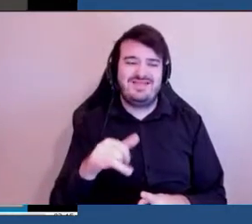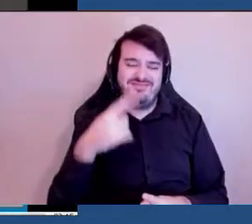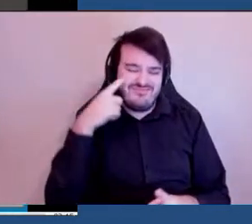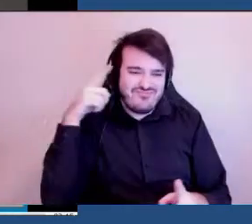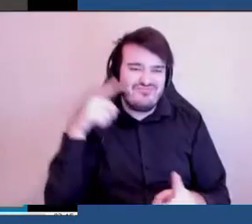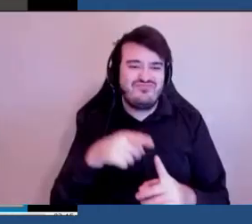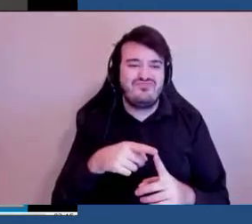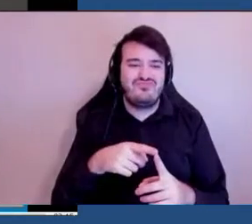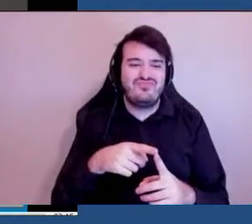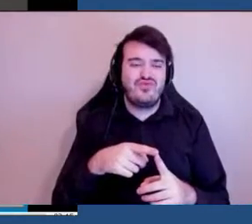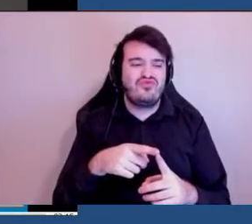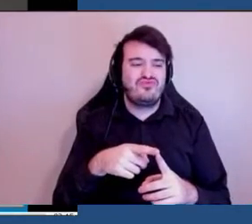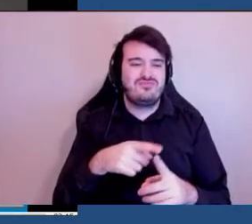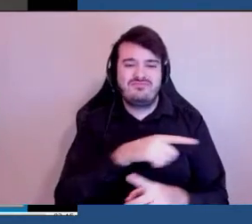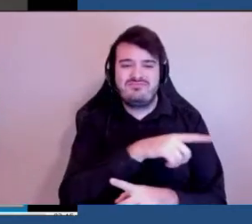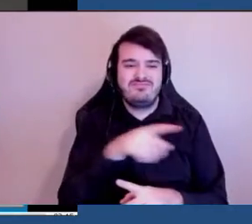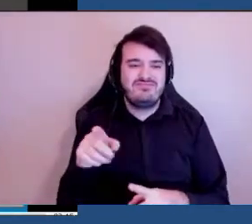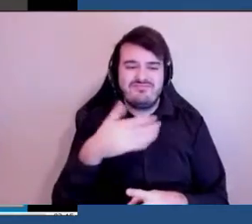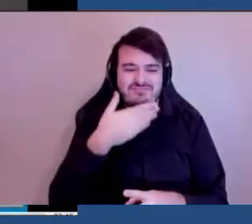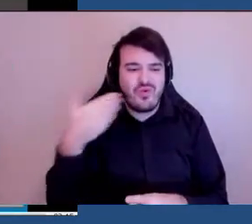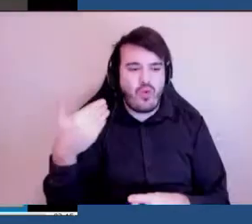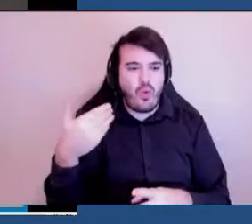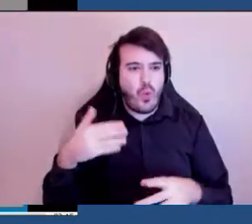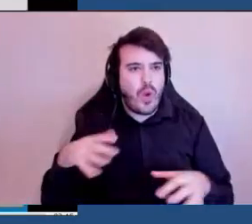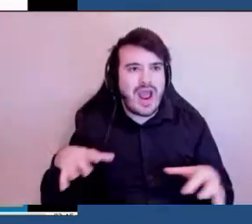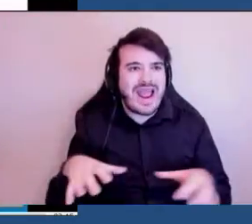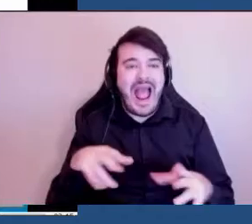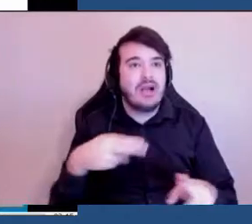réagir.